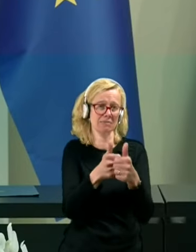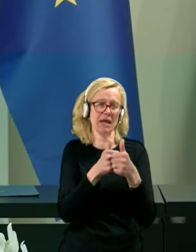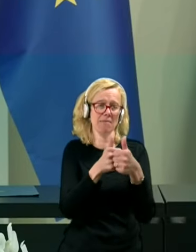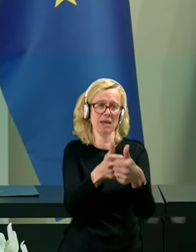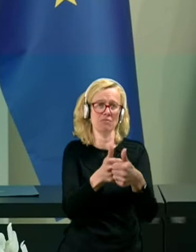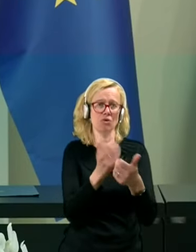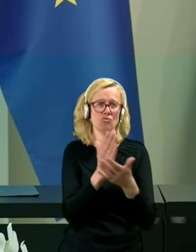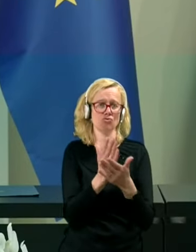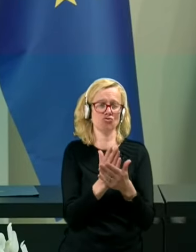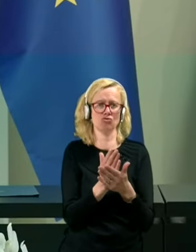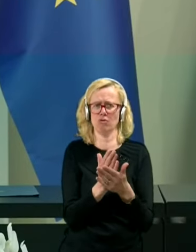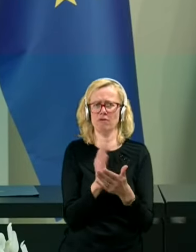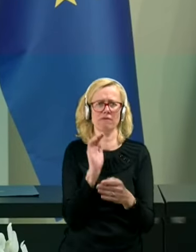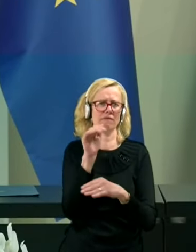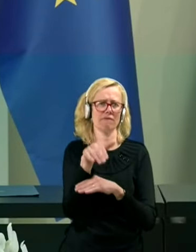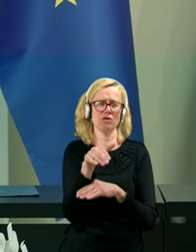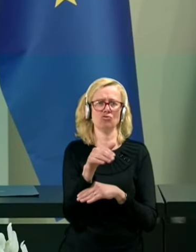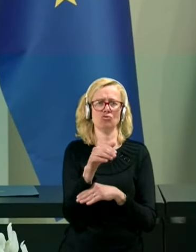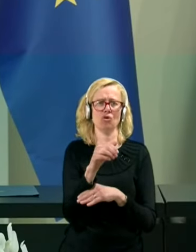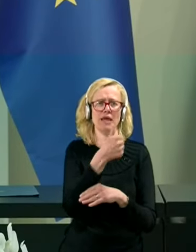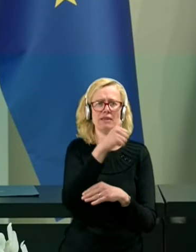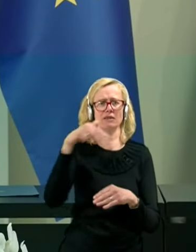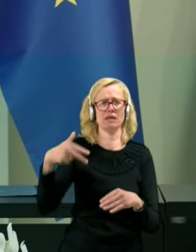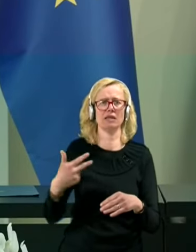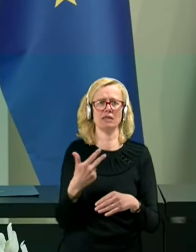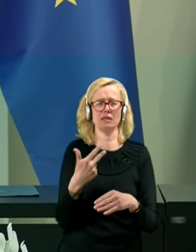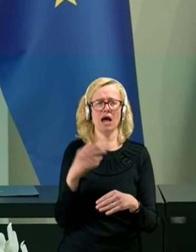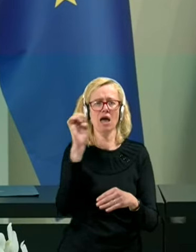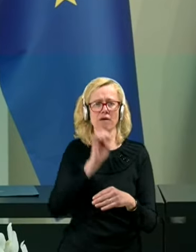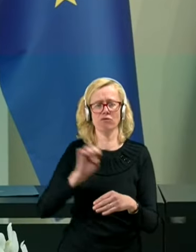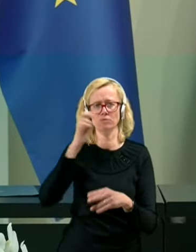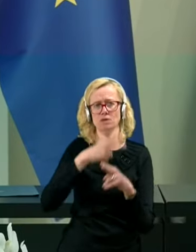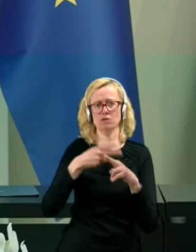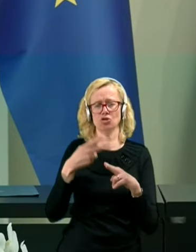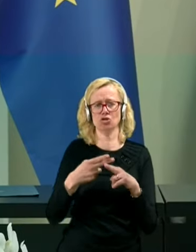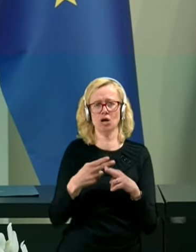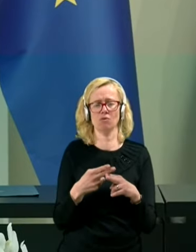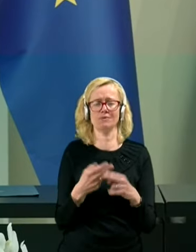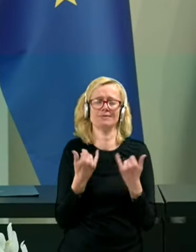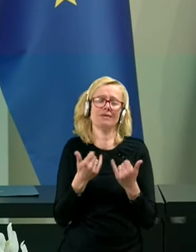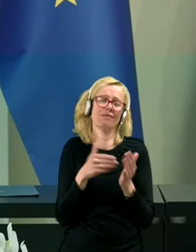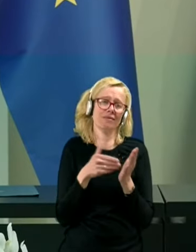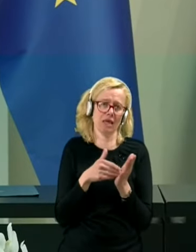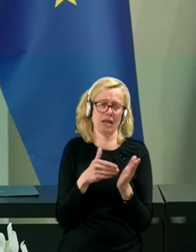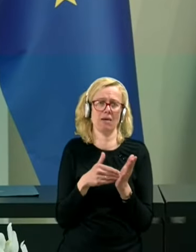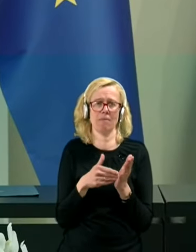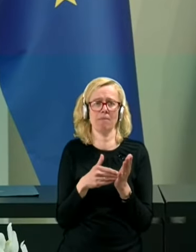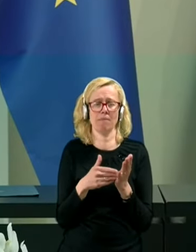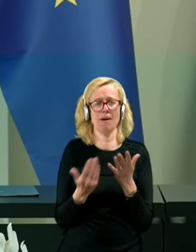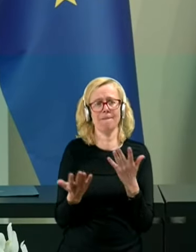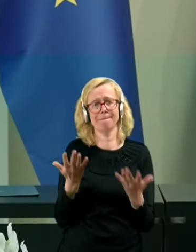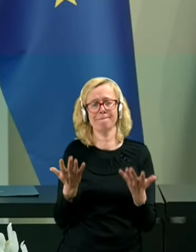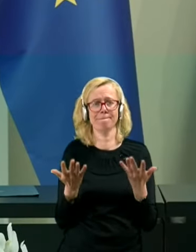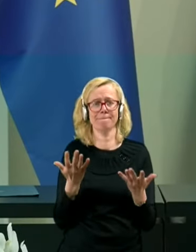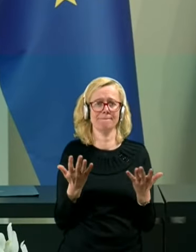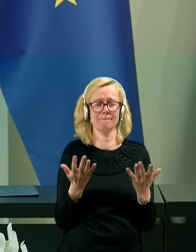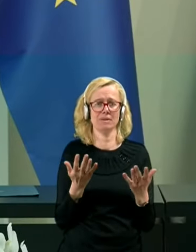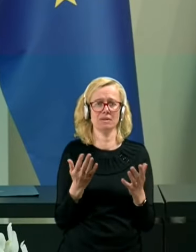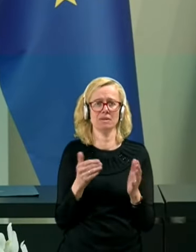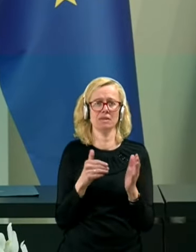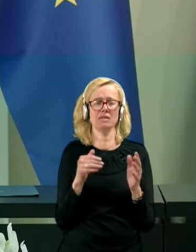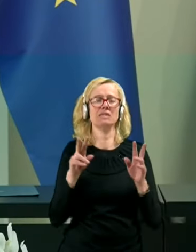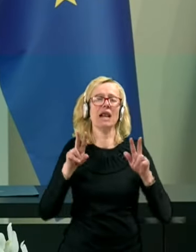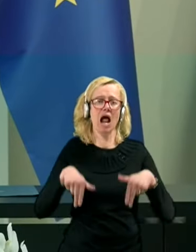praktično več kot tretjini evropskih držav, je treba z realnostjo